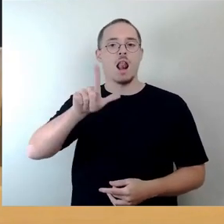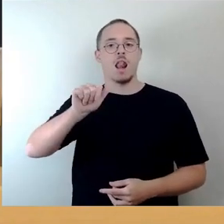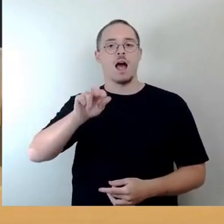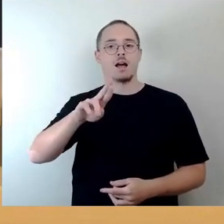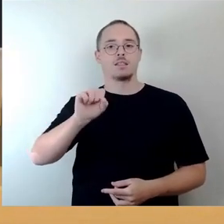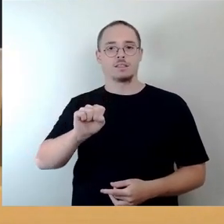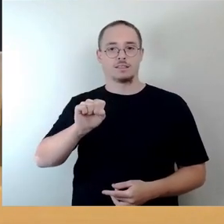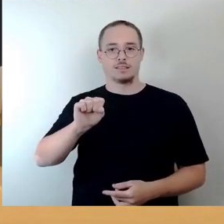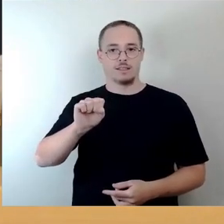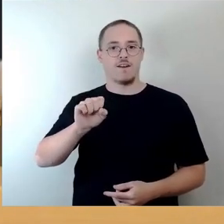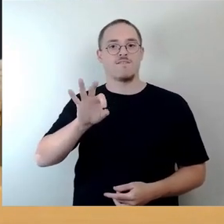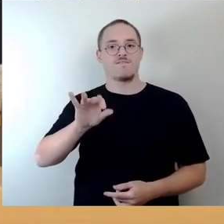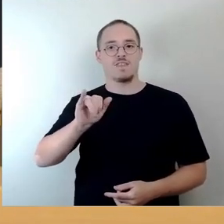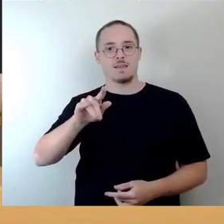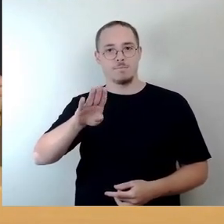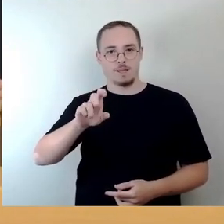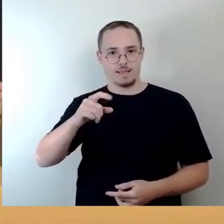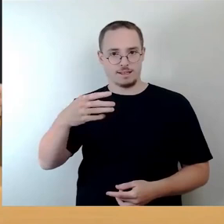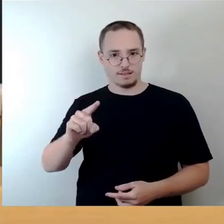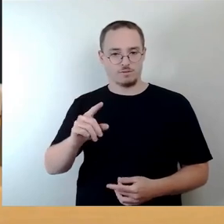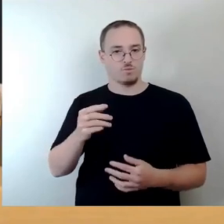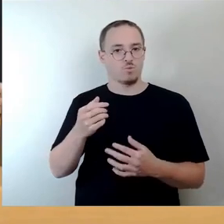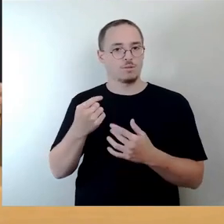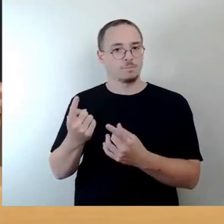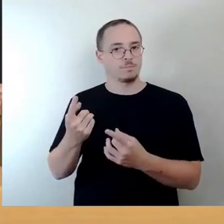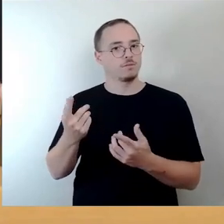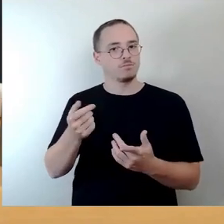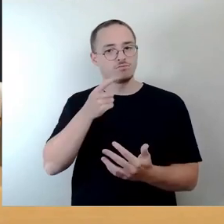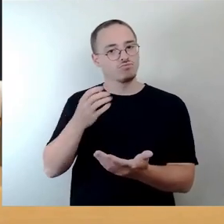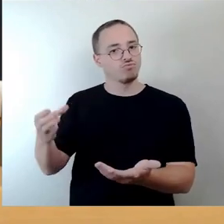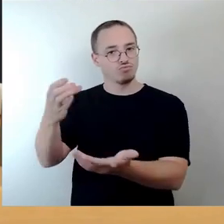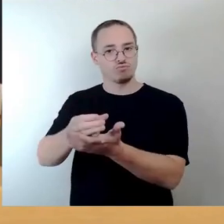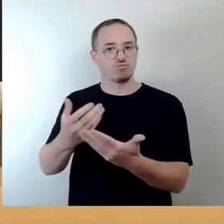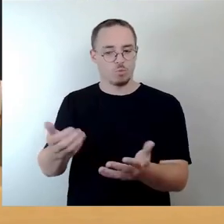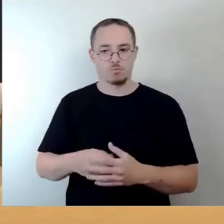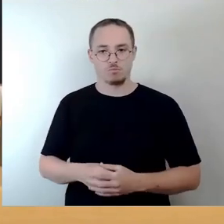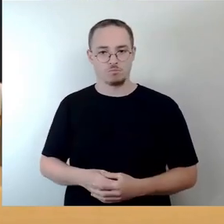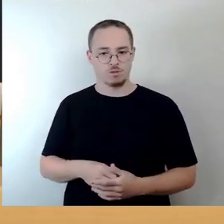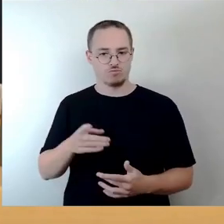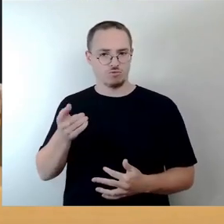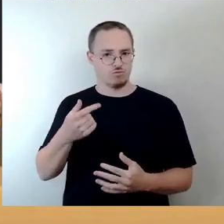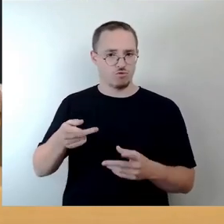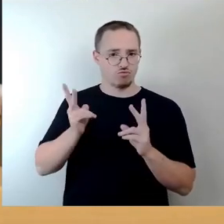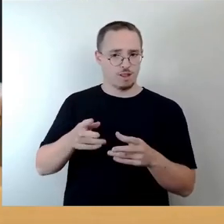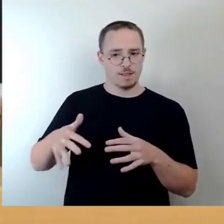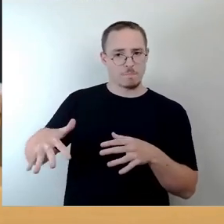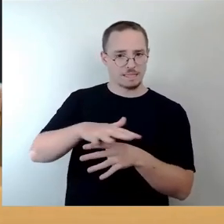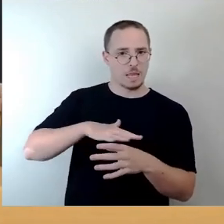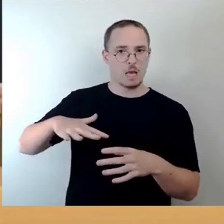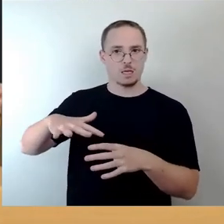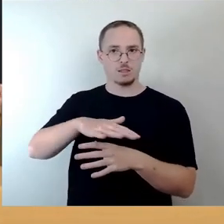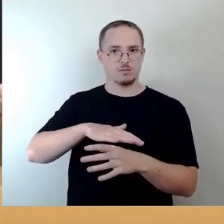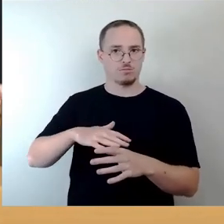für alle diejenigen, die in den Stadtbezirken aktiv sind bzw. auch Stadträten, Stadträte dann zur Verfügung steht.